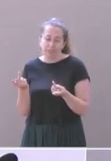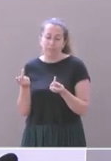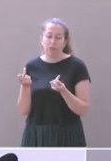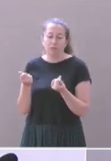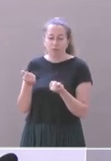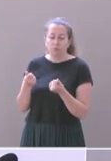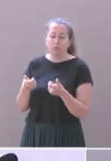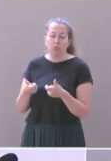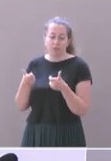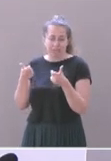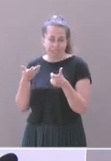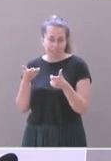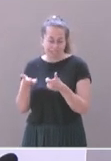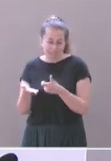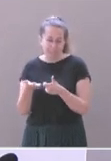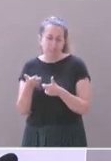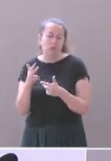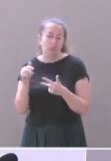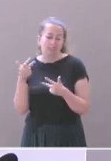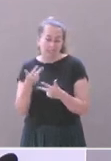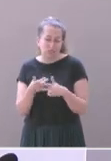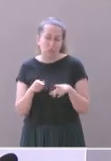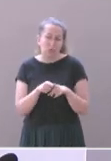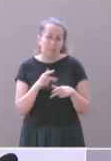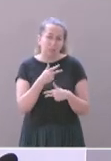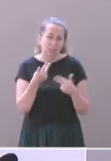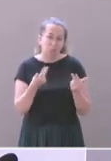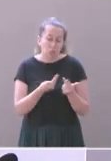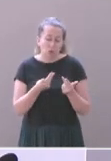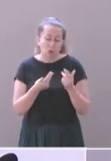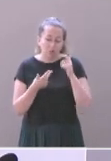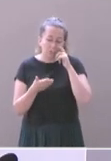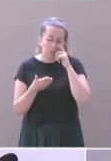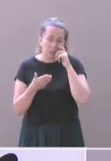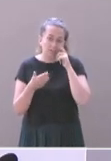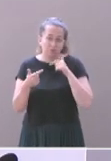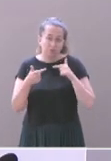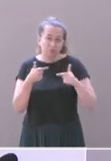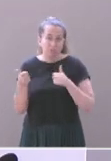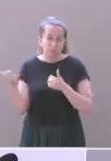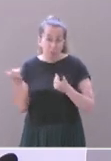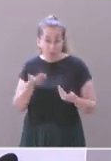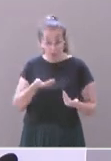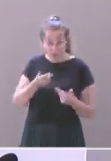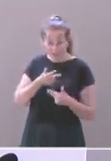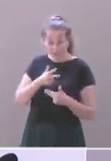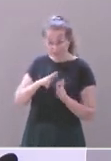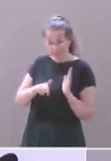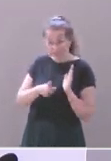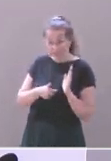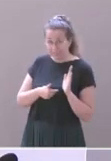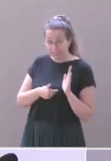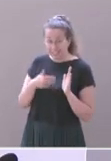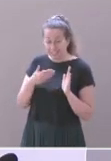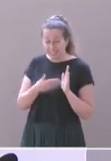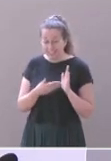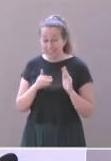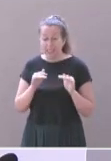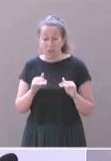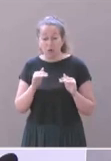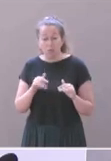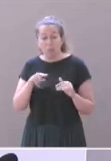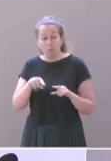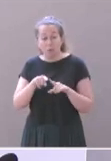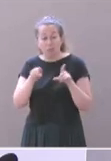-Méditerranée-Métropole, la convention opérationnelle dont cette délibération nous propose la signature, ne doit pas donner bonne conscience aux